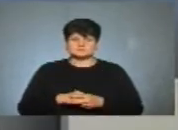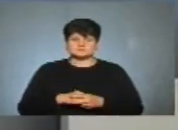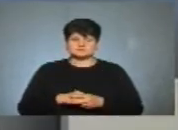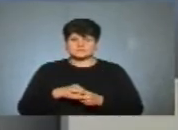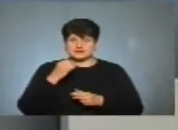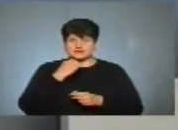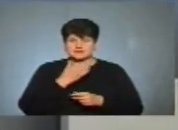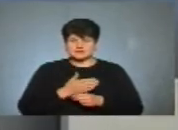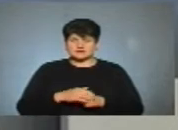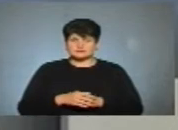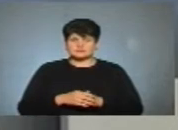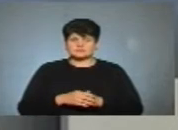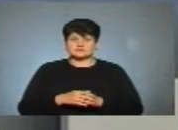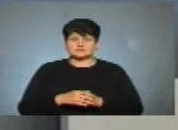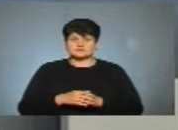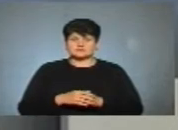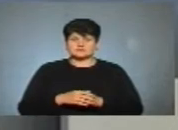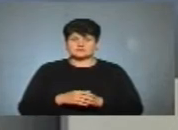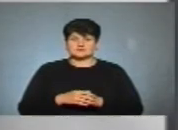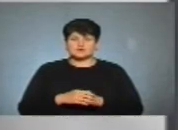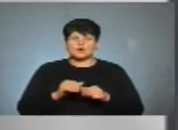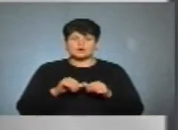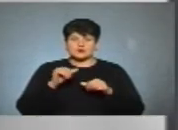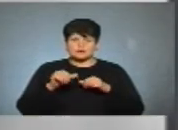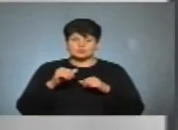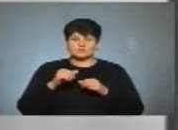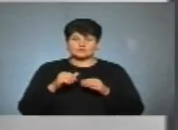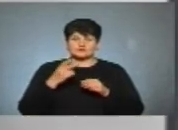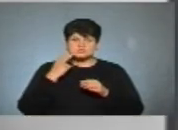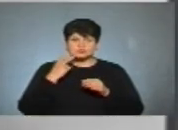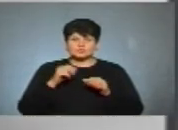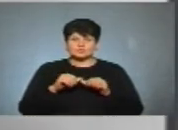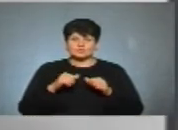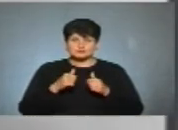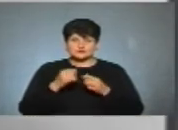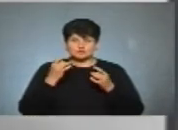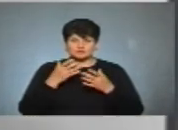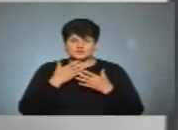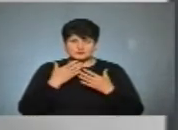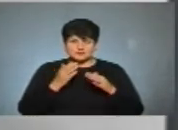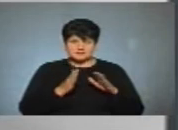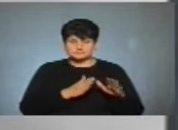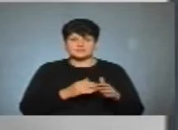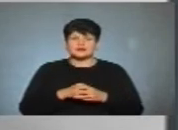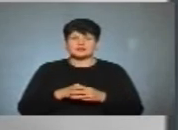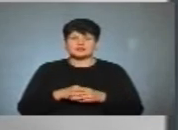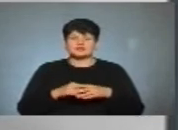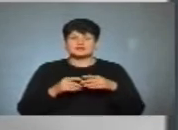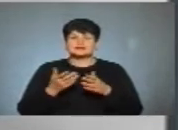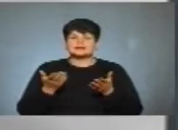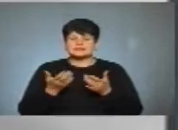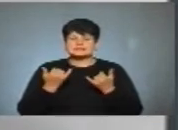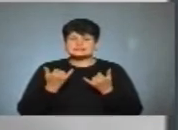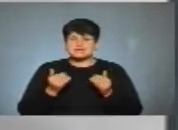Дякую. Хоча, насправді, окремої комісії постійної, я мала на увазі, постійної культури нема. Любов, до вас питання, яка зараз